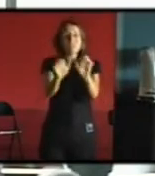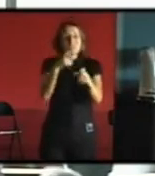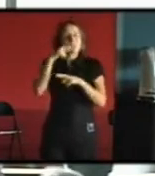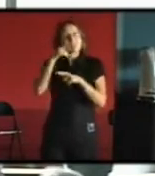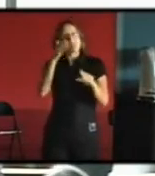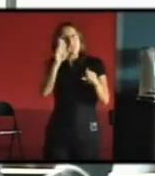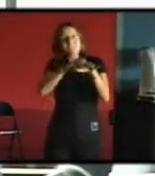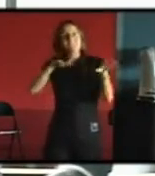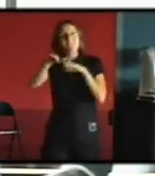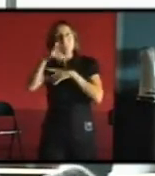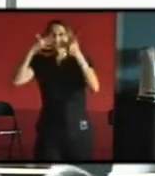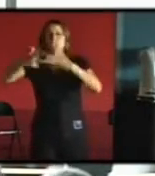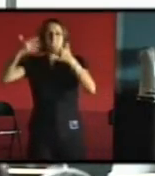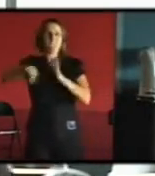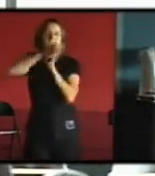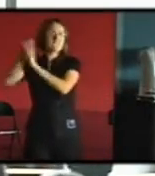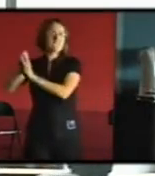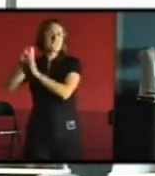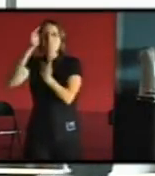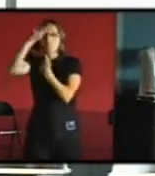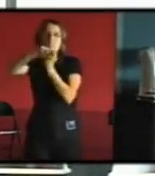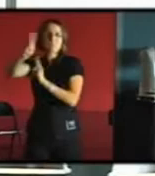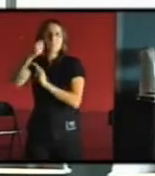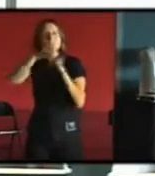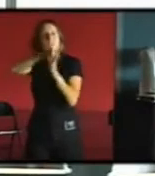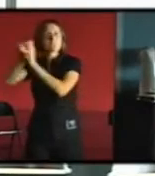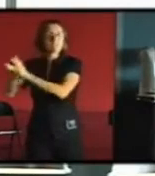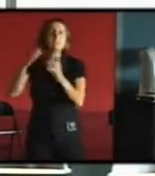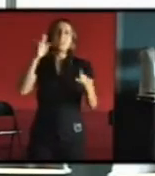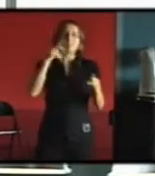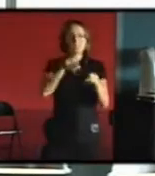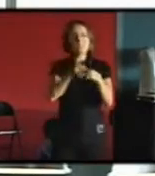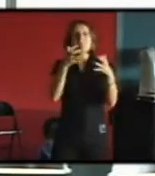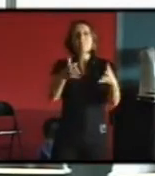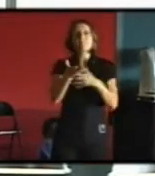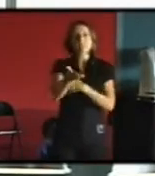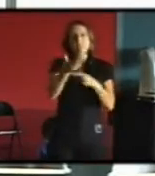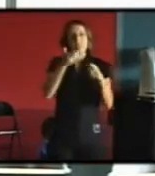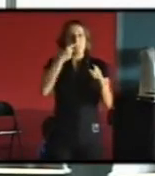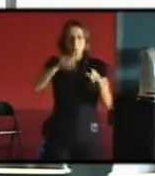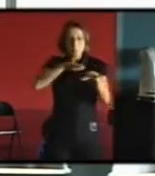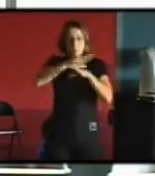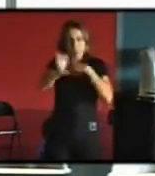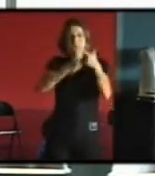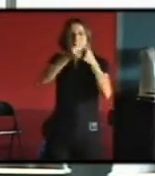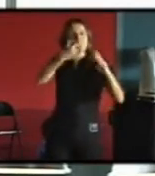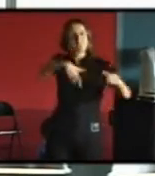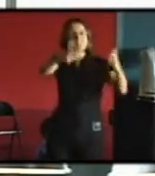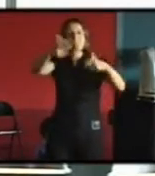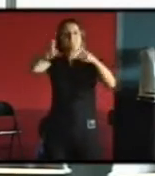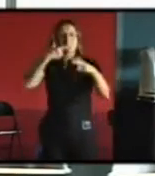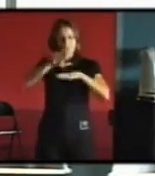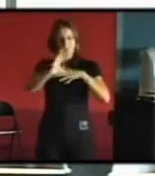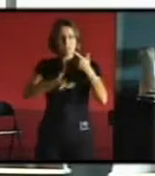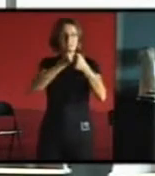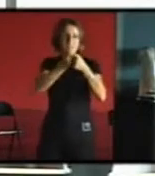qui serait une logique de chiffres mais au contraire d'avoir plutôt des moyens qui soient adaptés aux bâtis